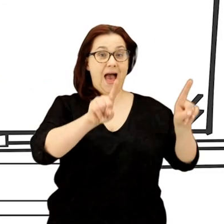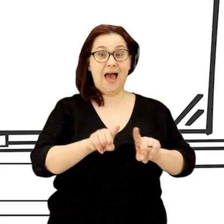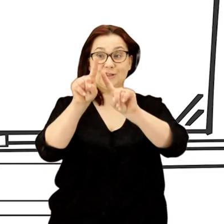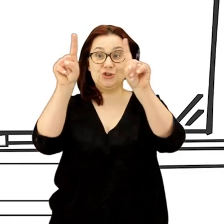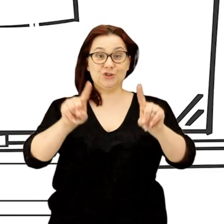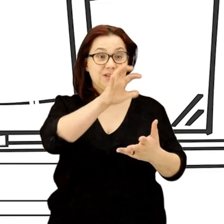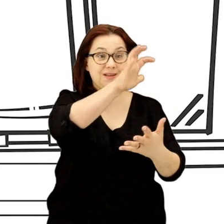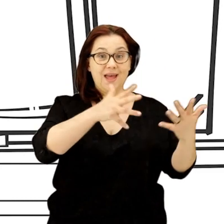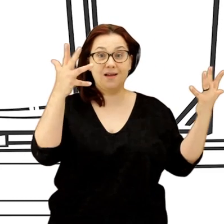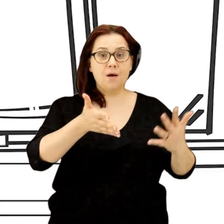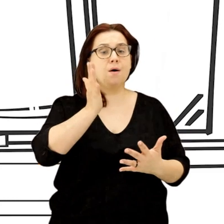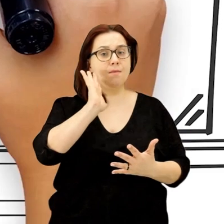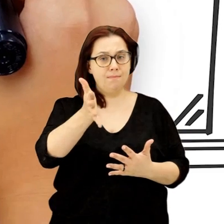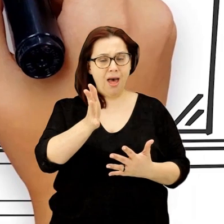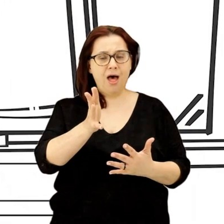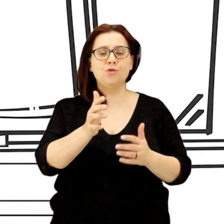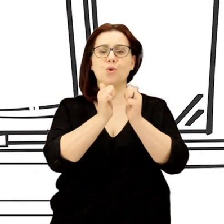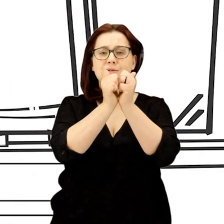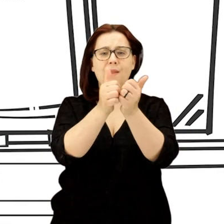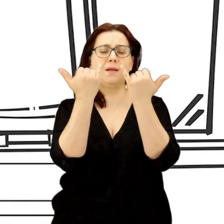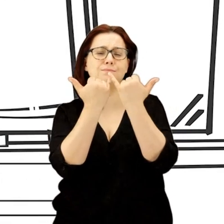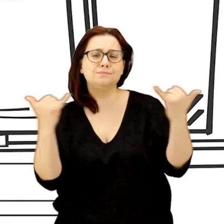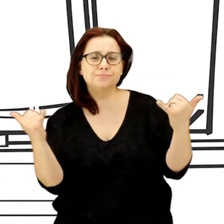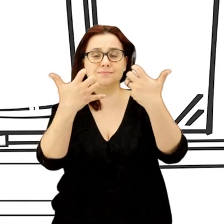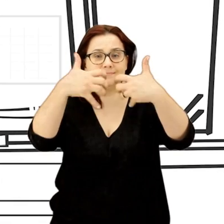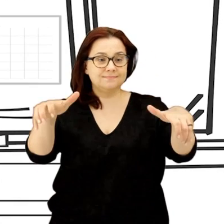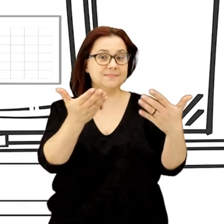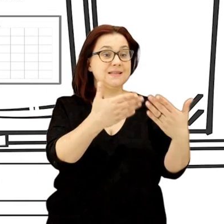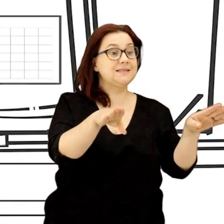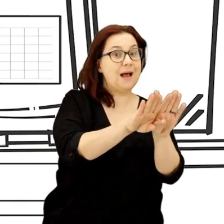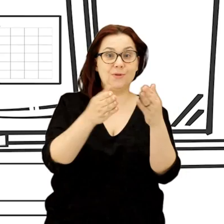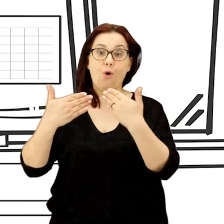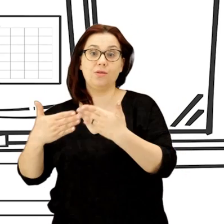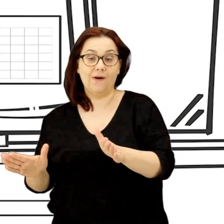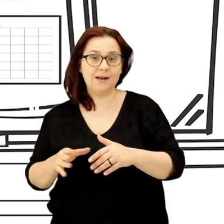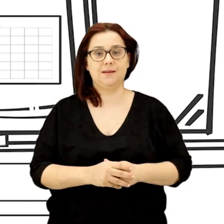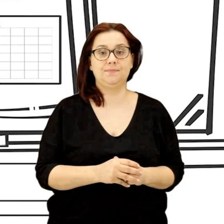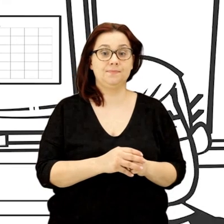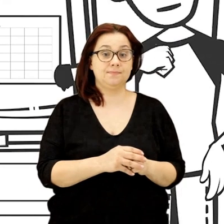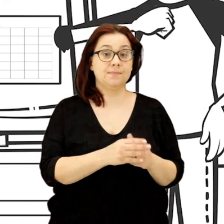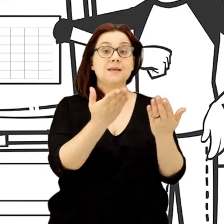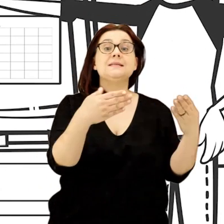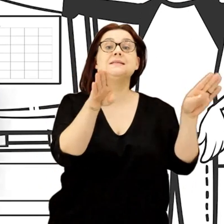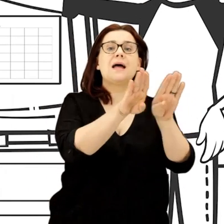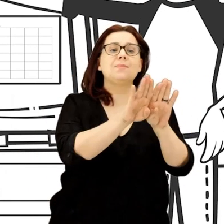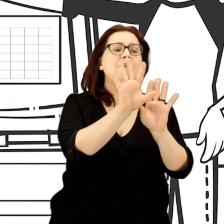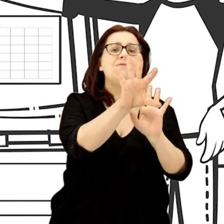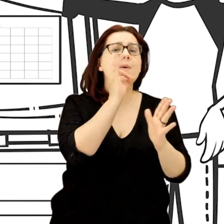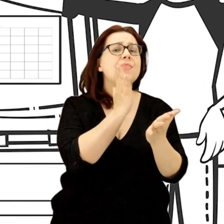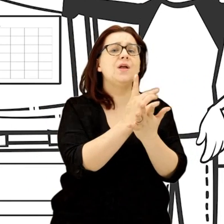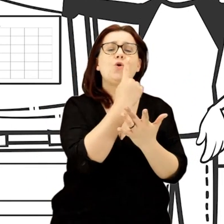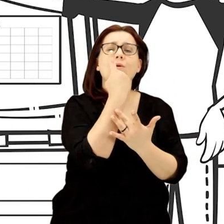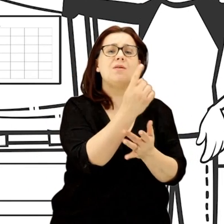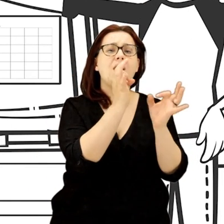W każdym arkuszu egzaminacyjnym będziemy rozwiązywać dwa rodzaje zadań. Zamknięte i otwarte. W zadaniu zamkniętym